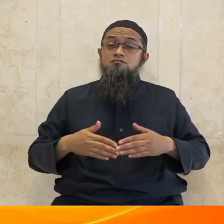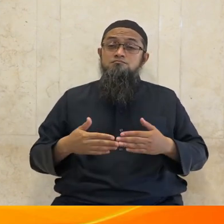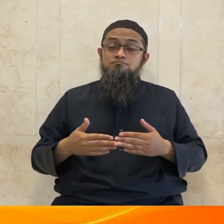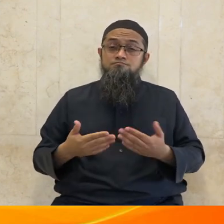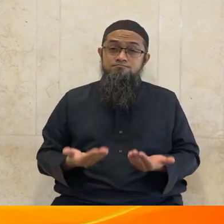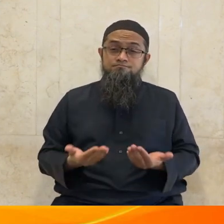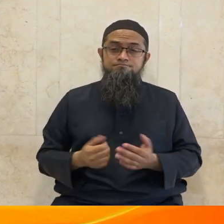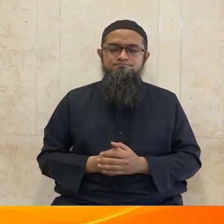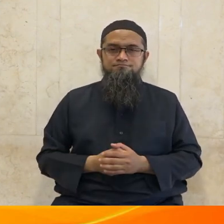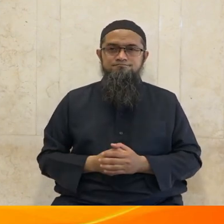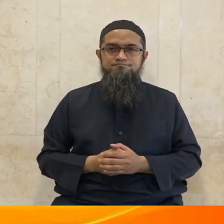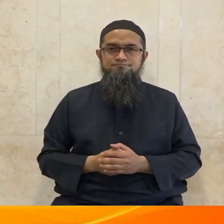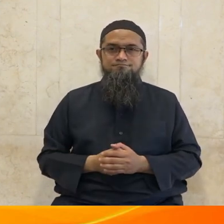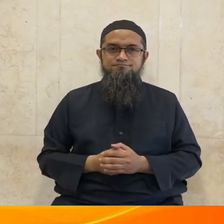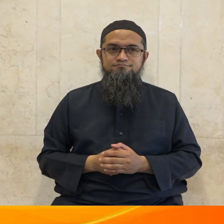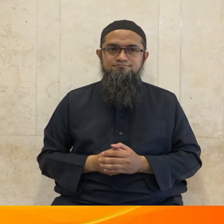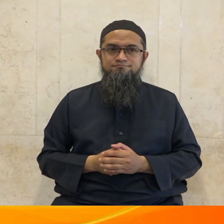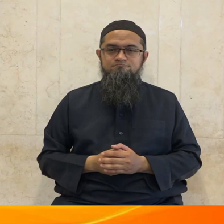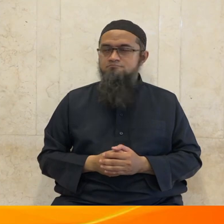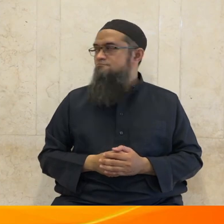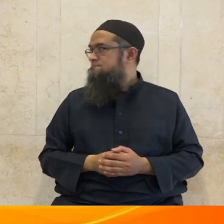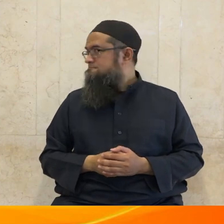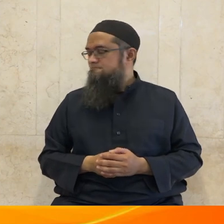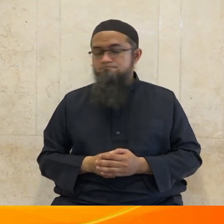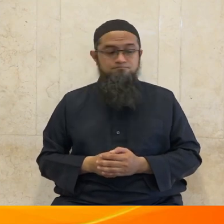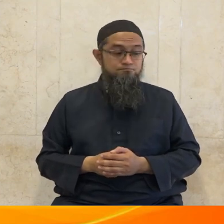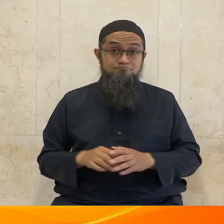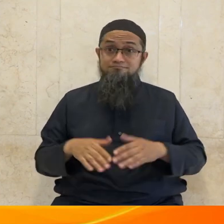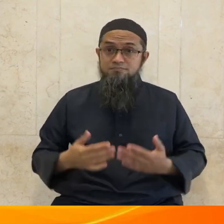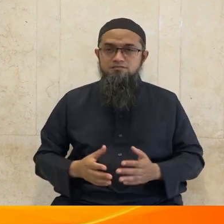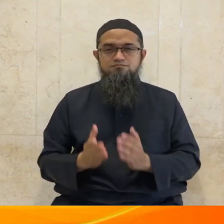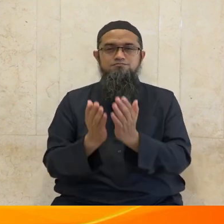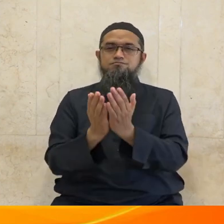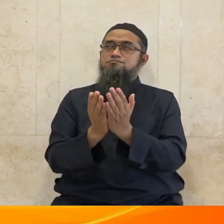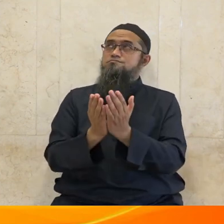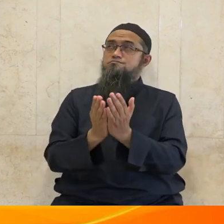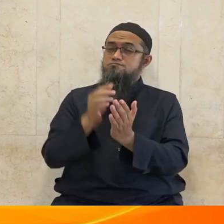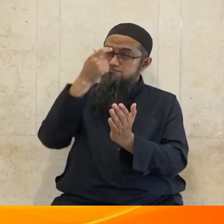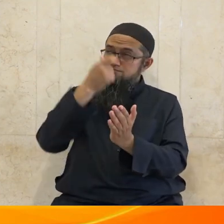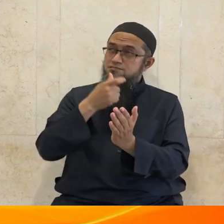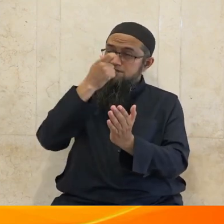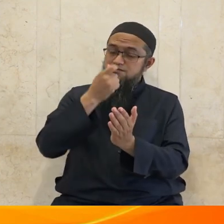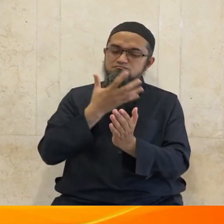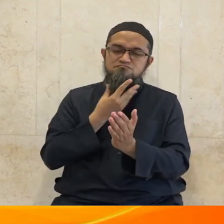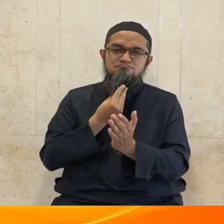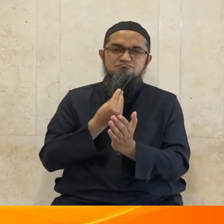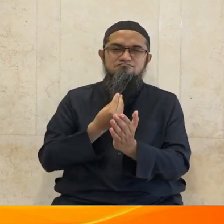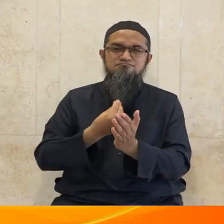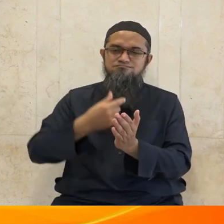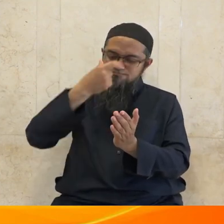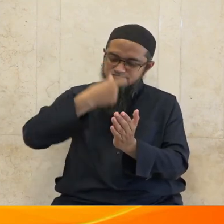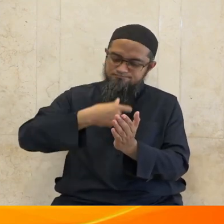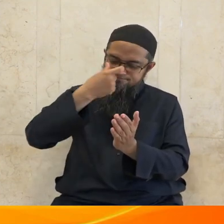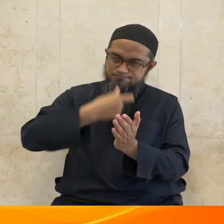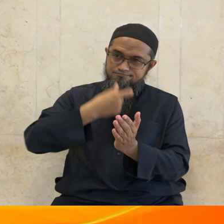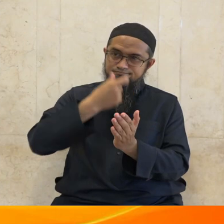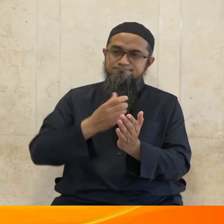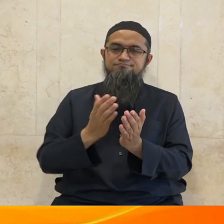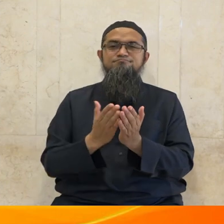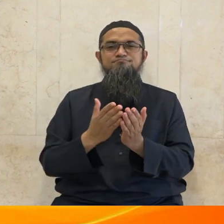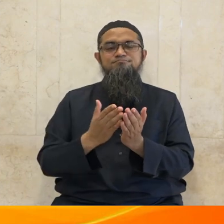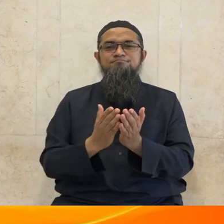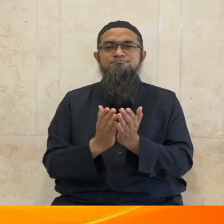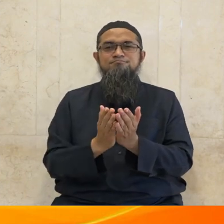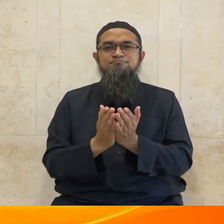dan menangis lagi sampai jangkutnya basah oleh air matanya kemudian ia